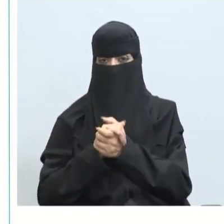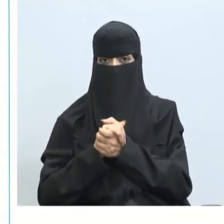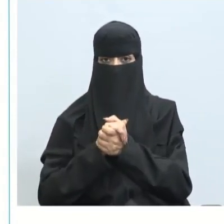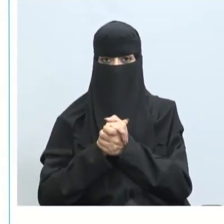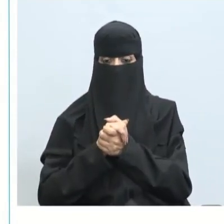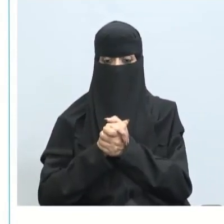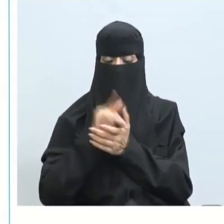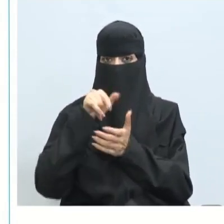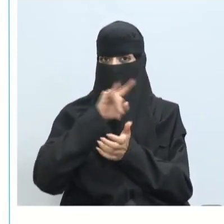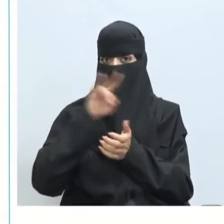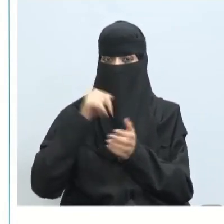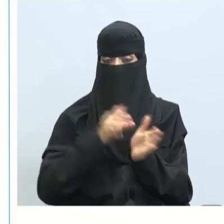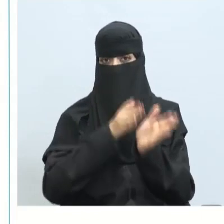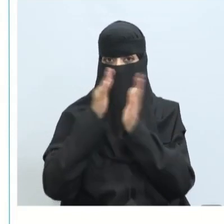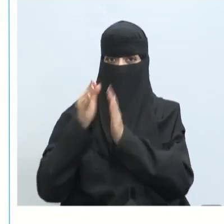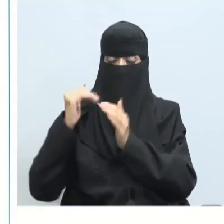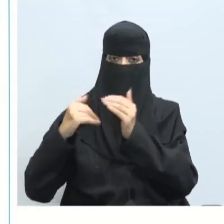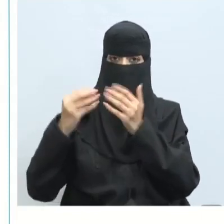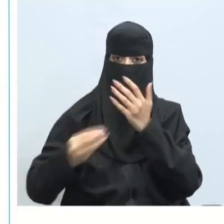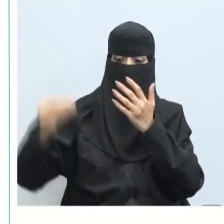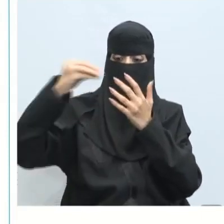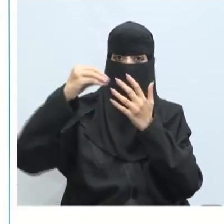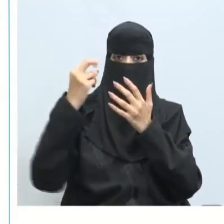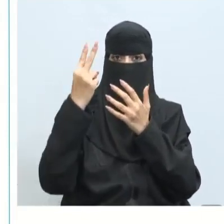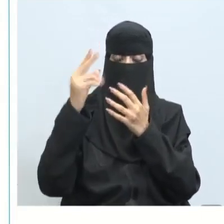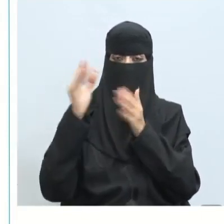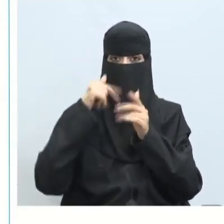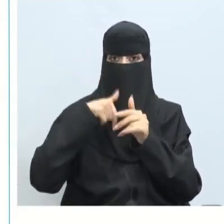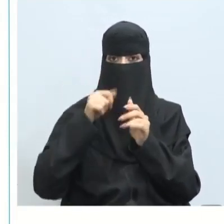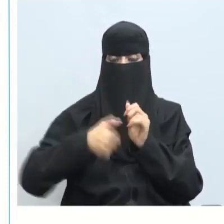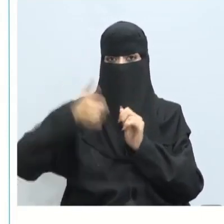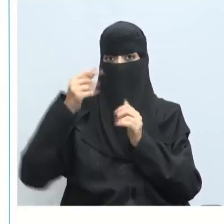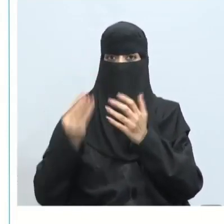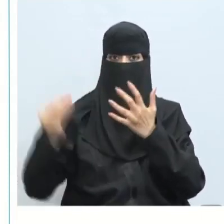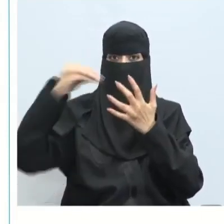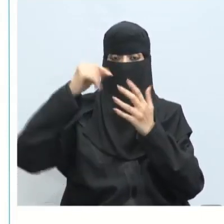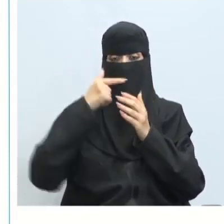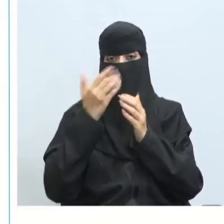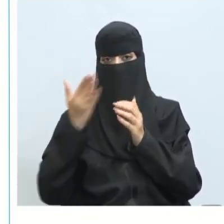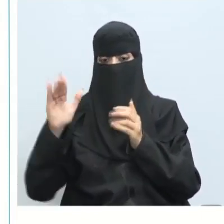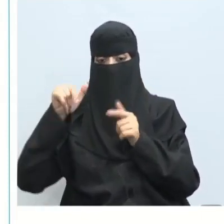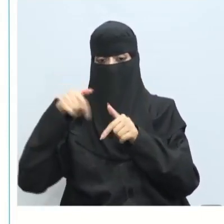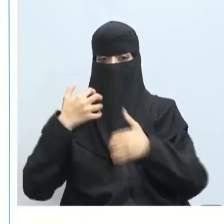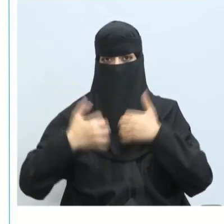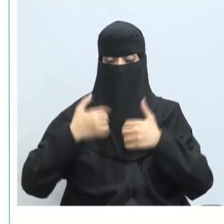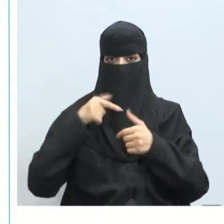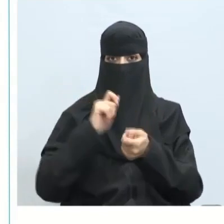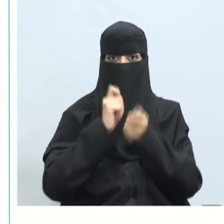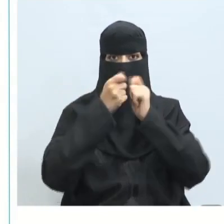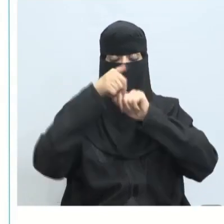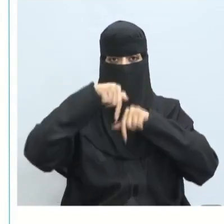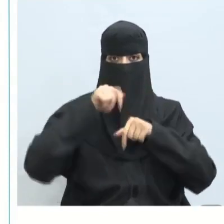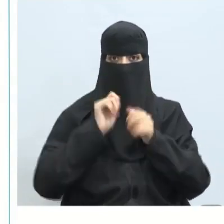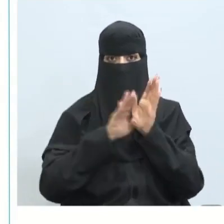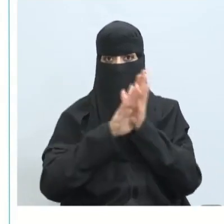إذا لم تنتقل إلى المرحلة التالية حينما ننجز تزول هذا أو يزول هذا الشعور حينما نتحول إلى